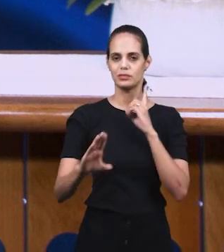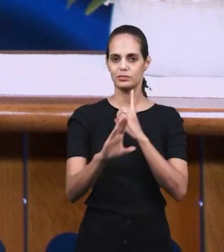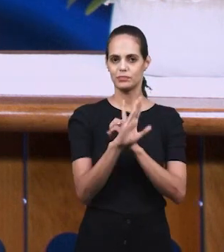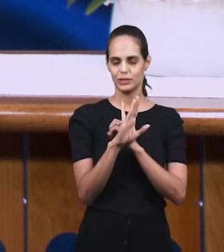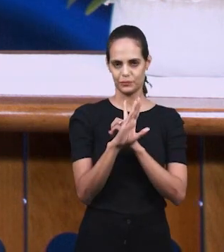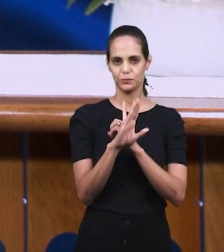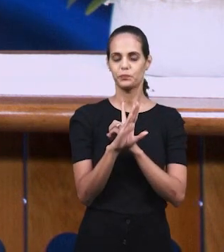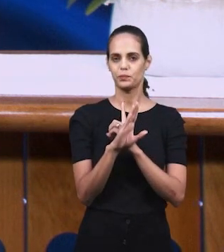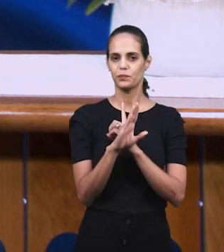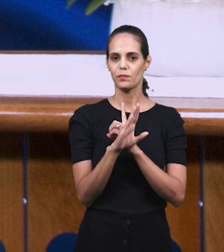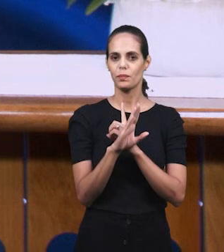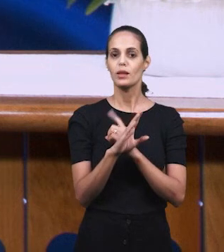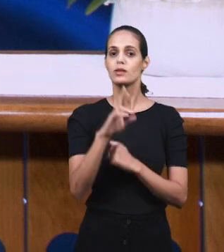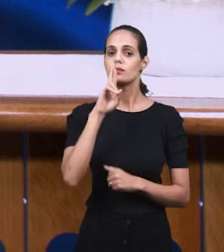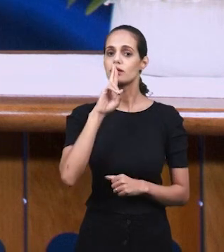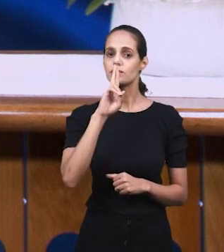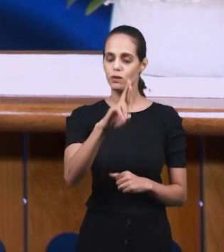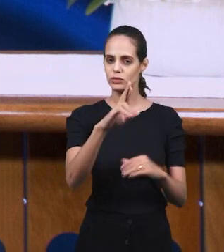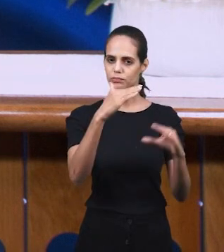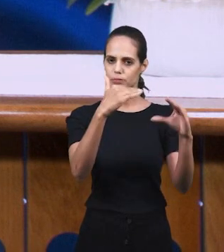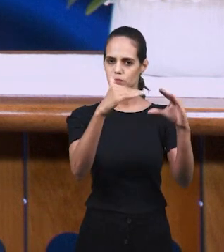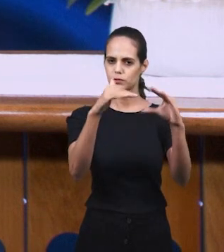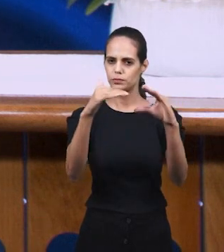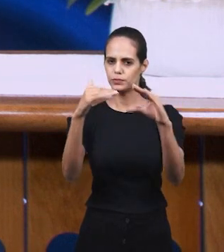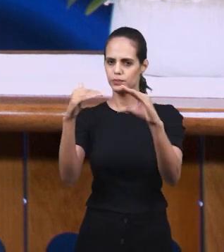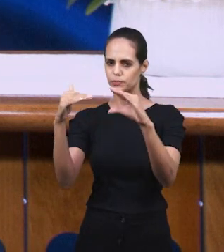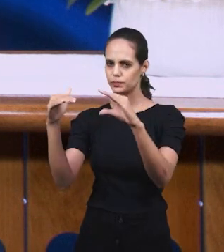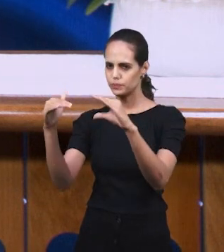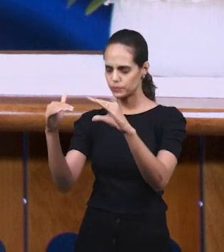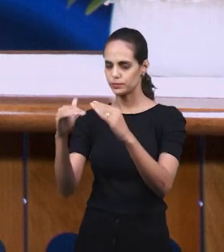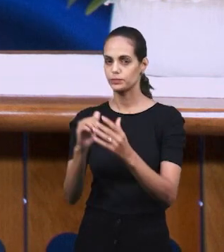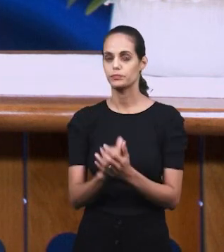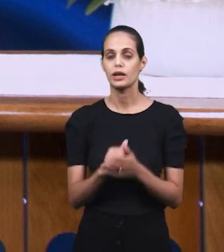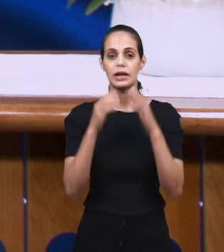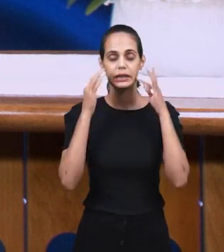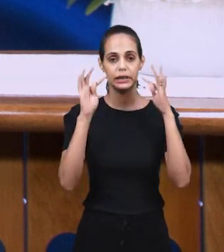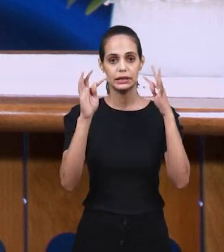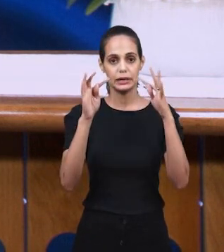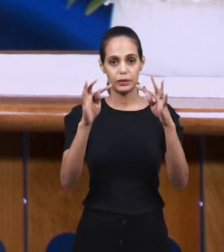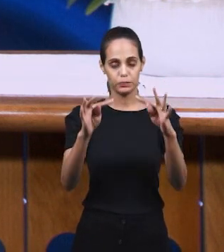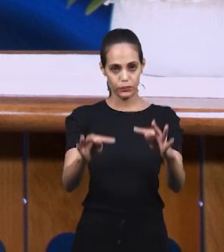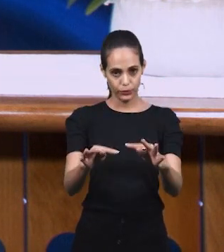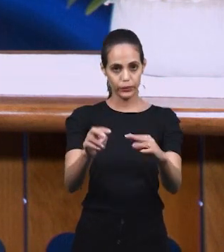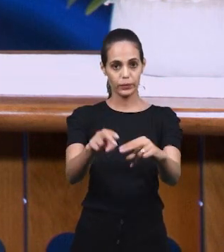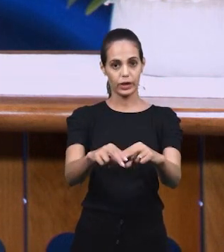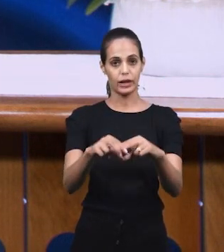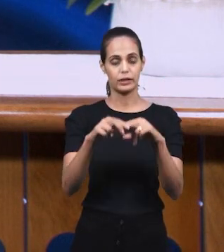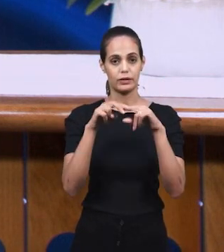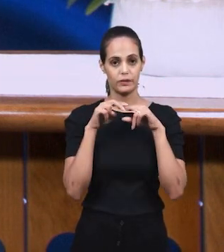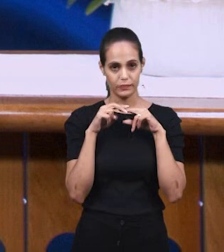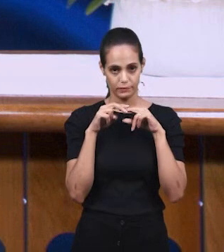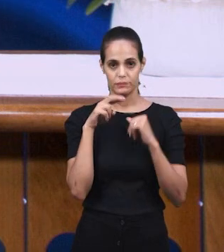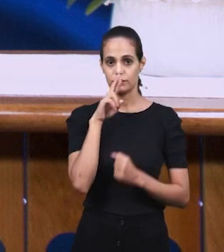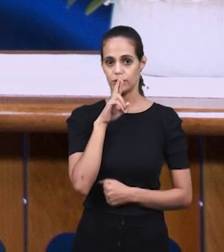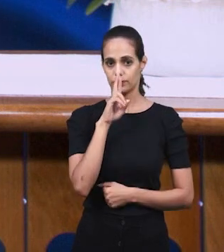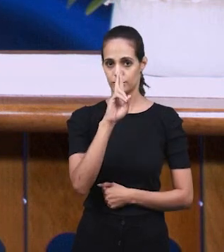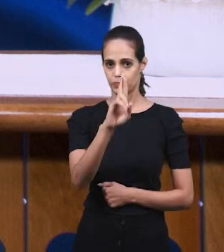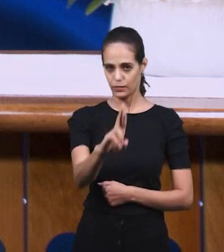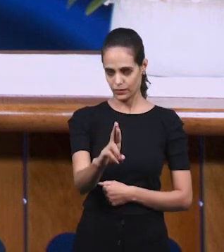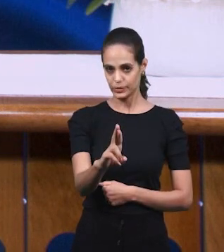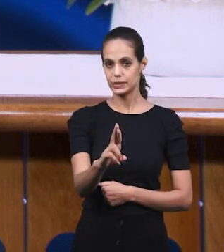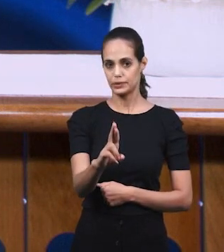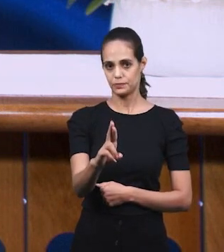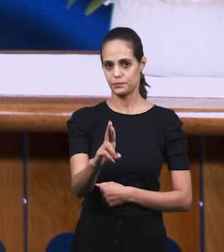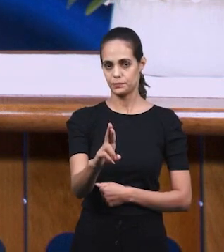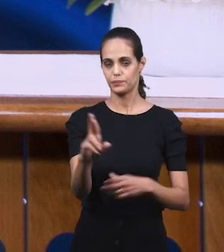посылают нам ответы. Это будут свидетельства через ответы, которые сестры дают